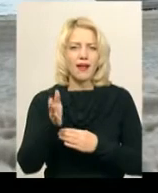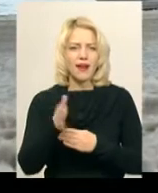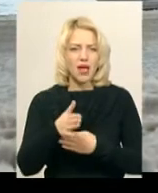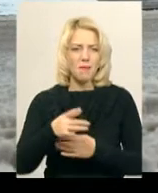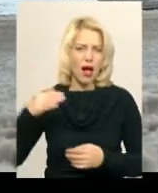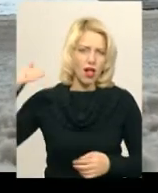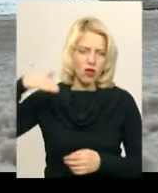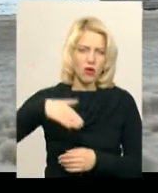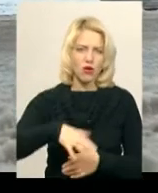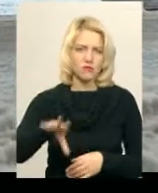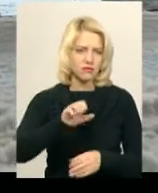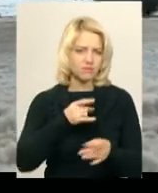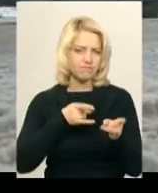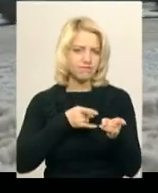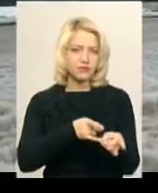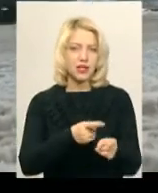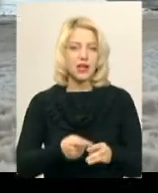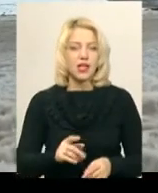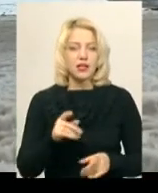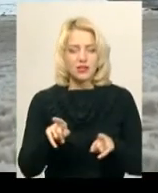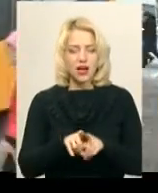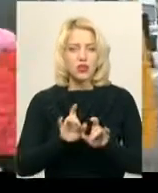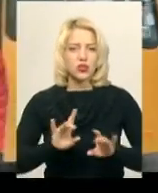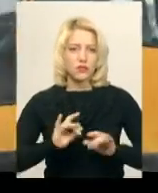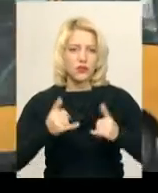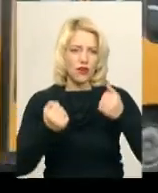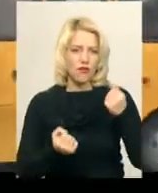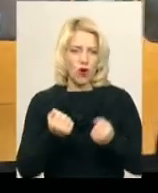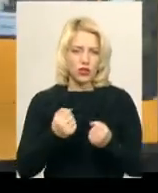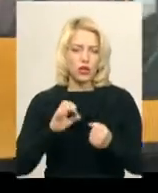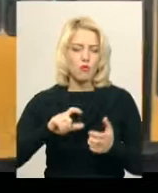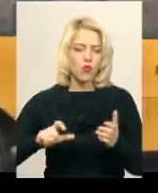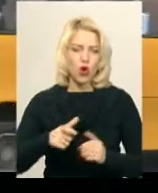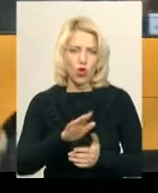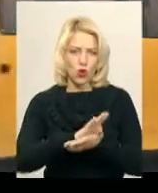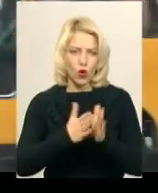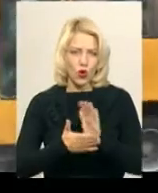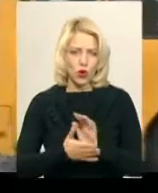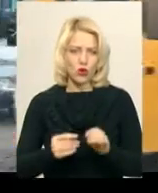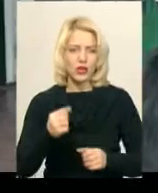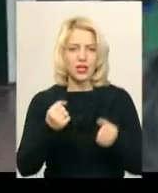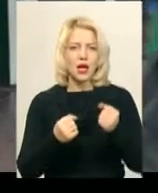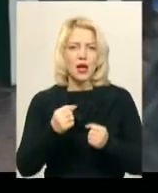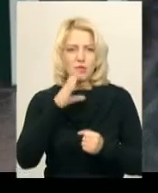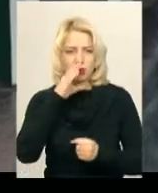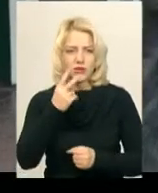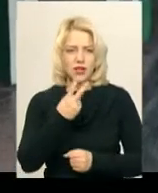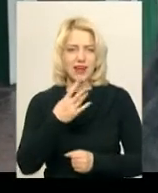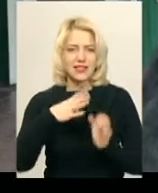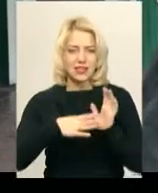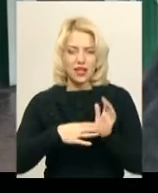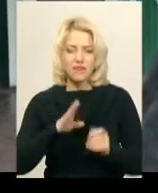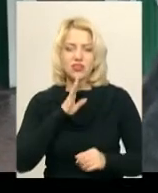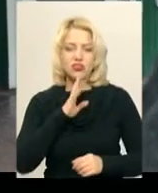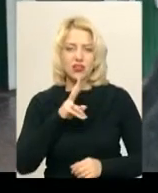Так, про ситуацію на дорогах Хмельницького вранці розповідає водій маршрутного таксі номер 29 Олександр. Жителька мікрорайону